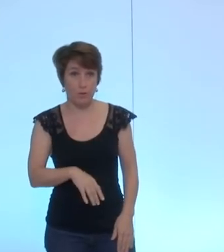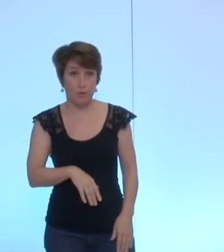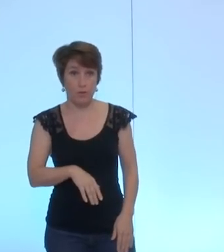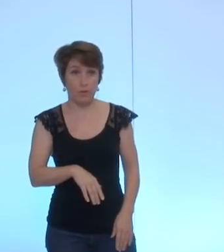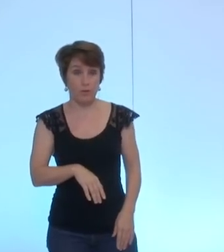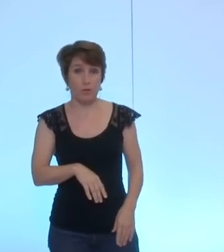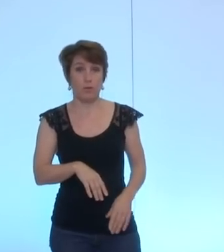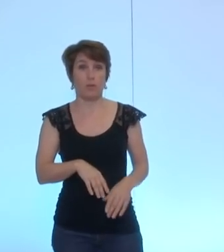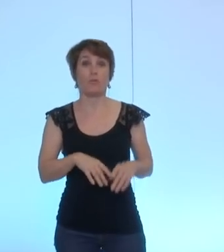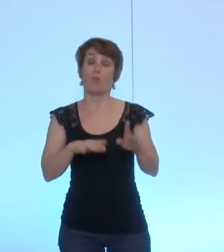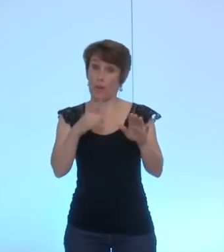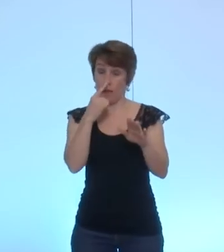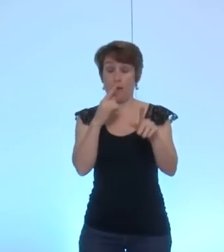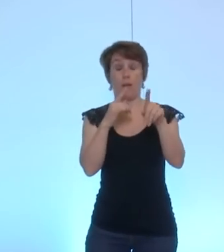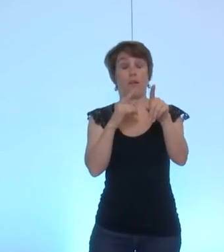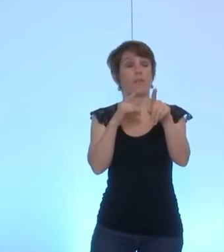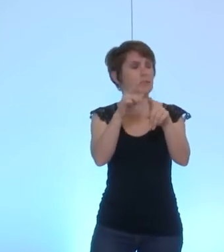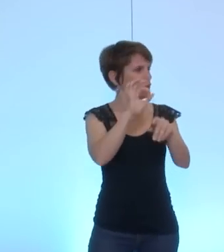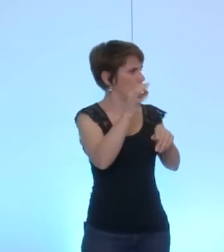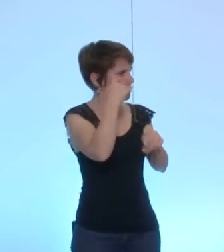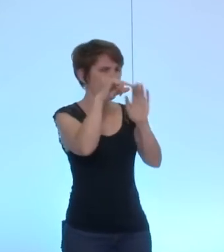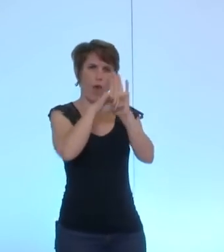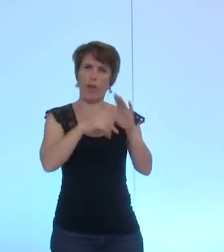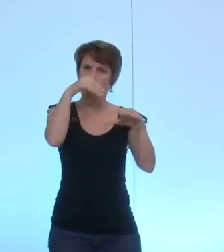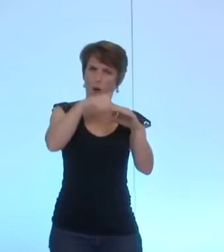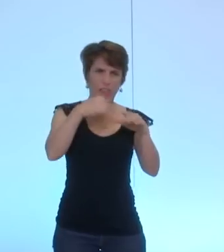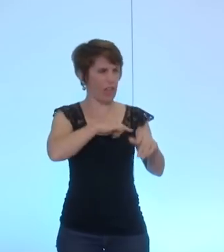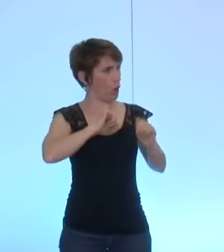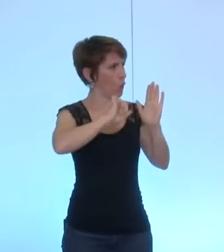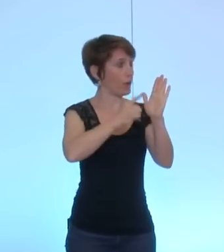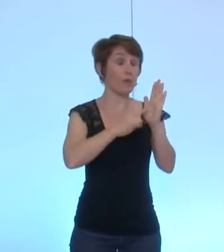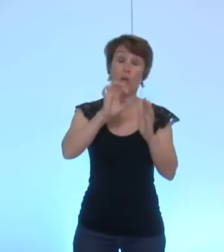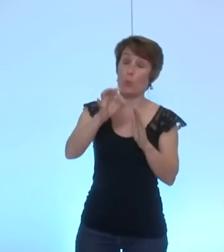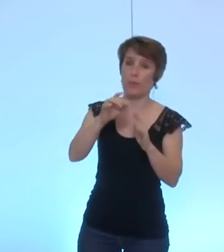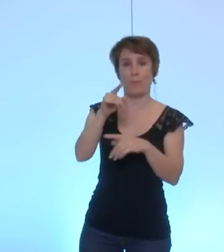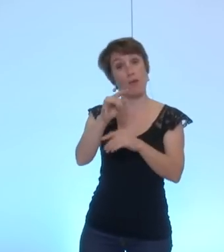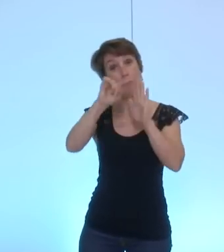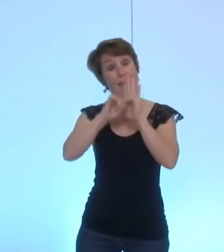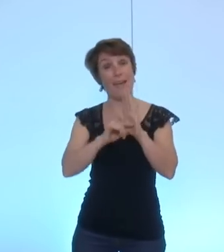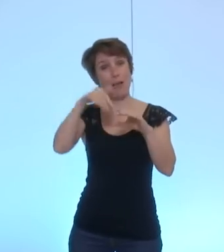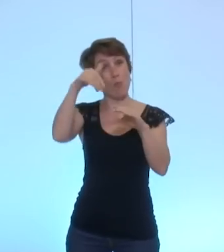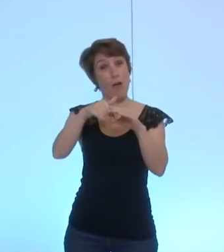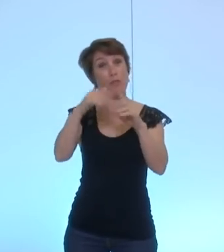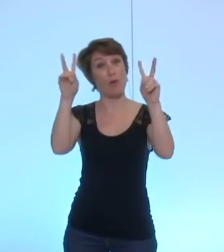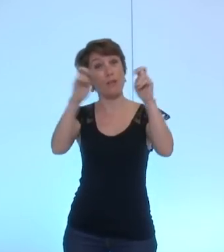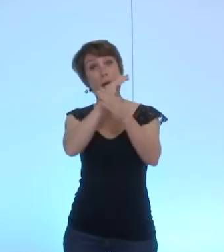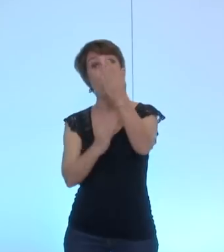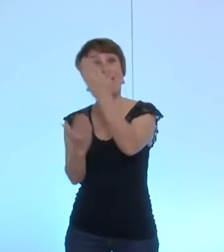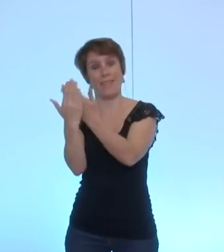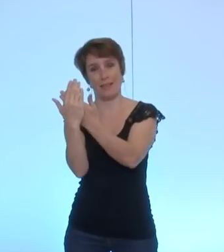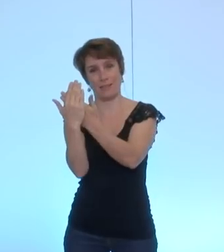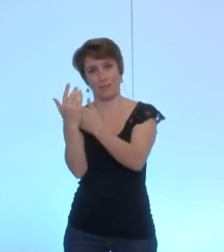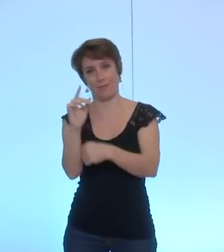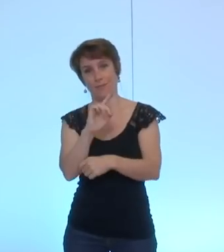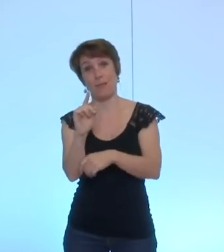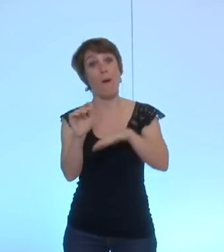et c'est une annexe le règlement intérieur et nous en avons d'ailleurs débattu ensemble du fait que nous pourrions amender cette annexe qui est une annexe qui n pas un exposé